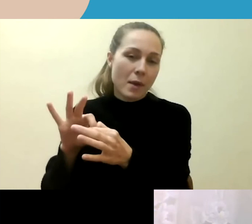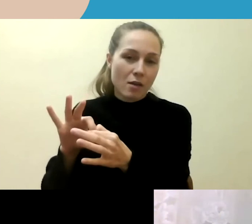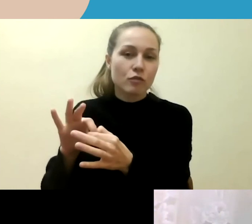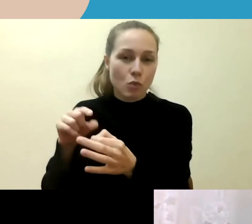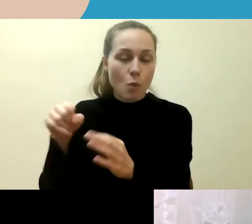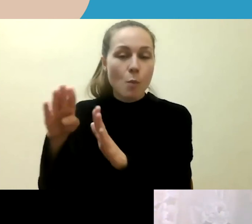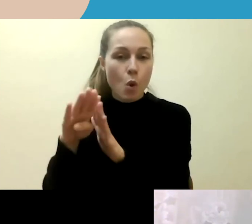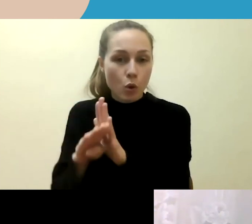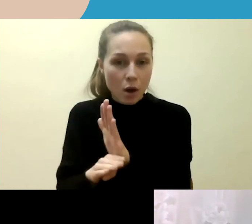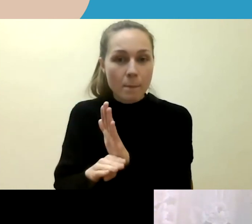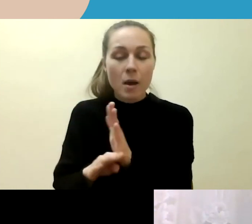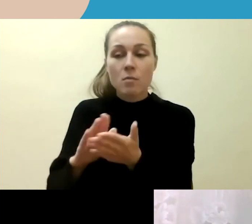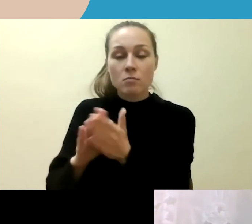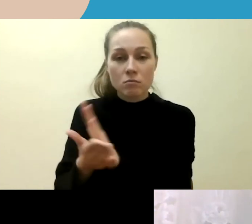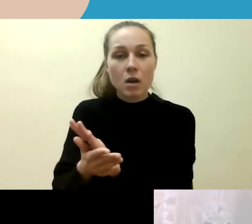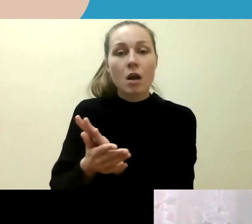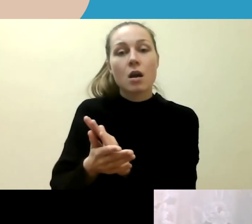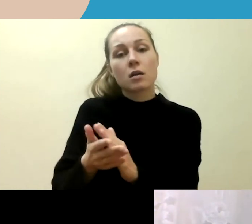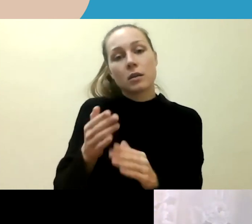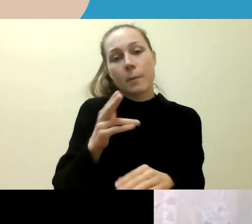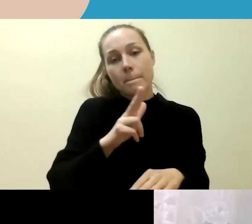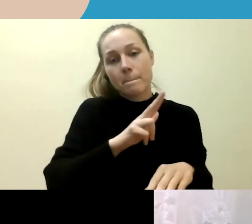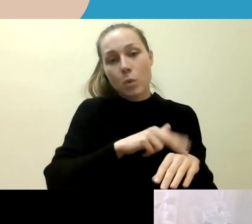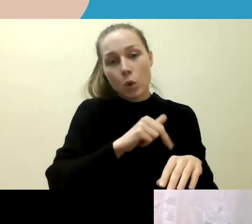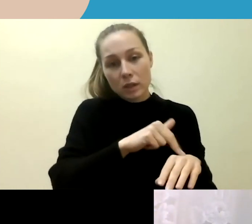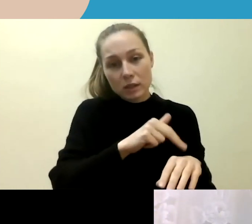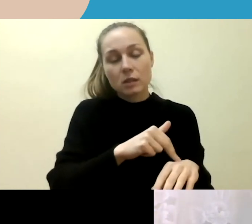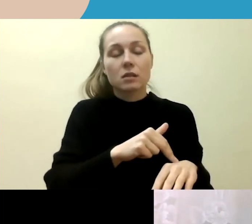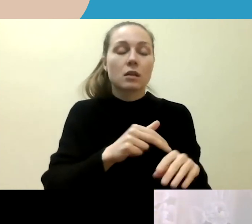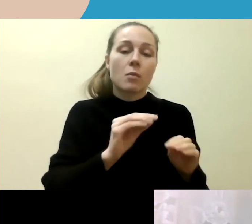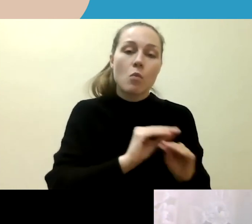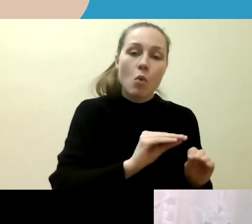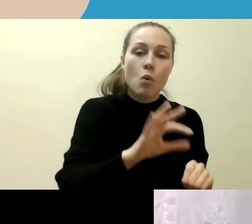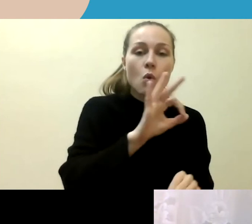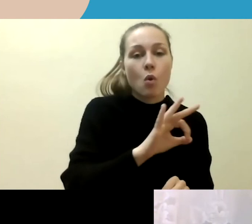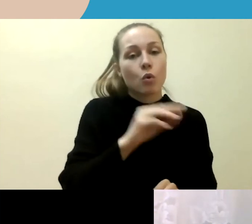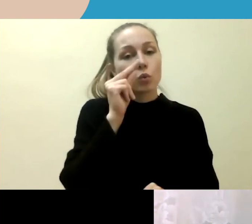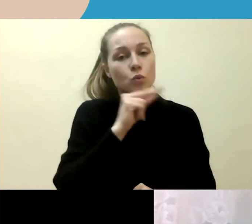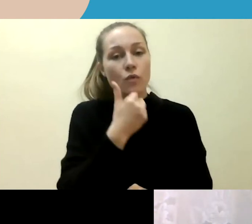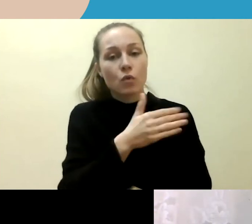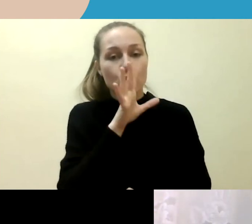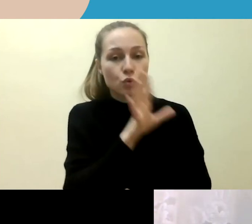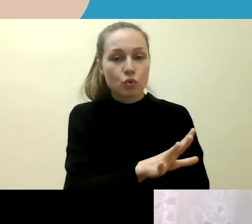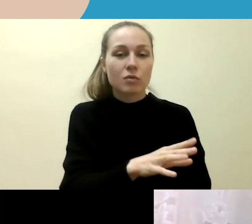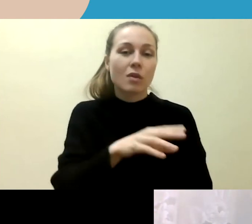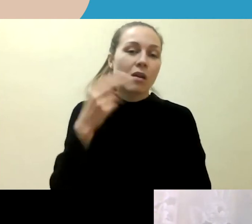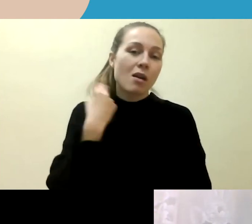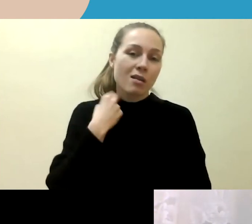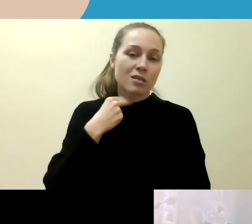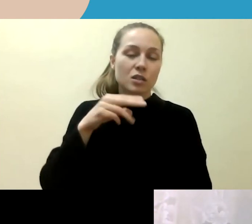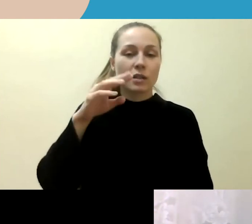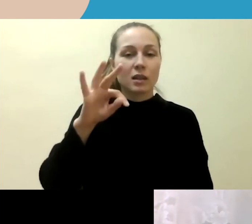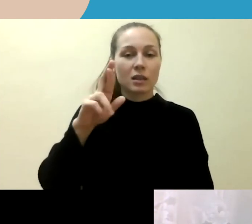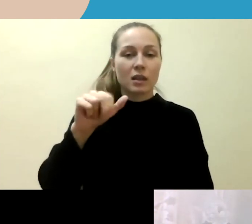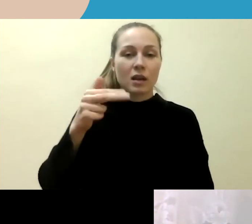parengta teisės augos pareigūnams mokymas apie neapikantos nusikaltimas, toks angliškas pavadinimas Training Against